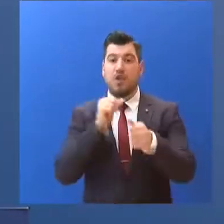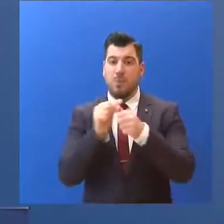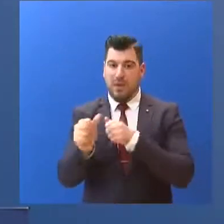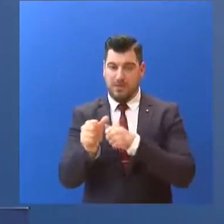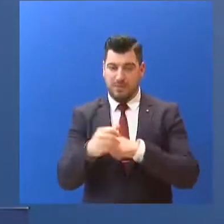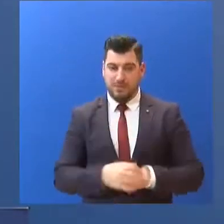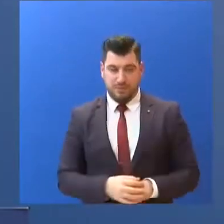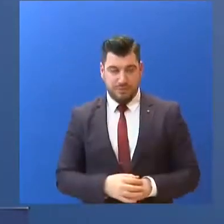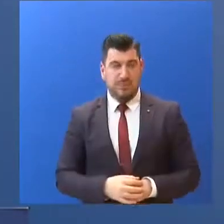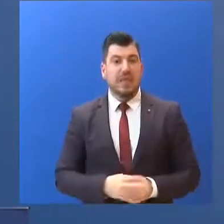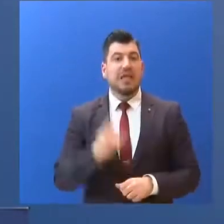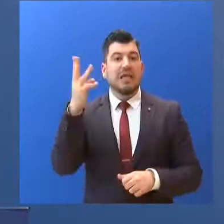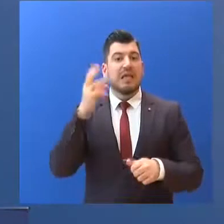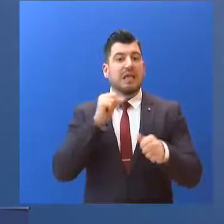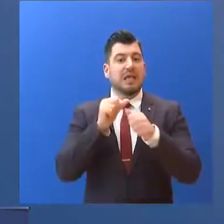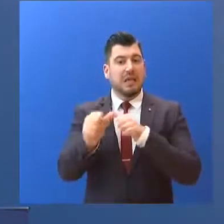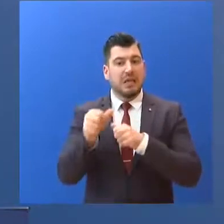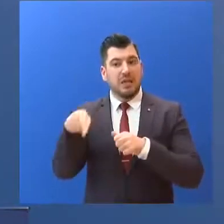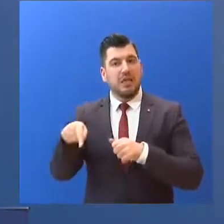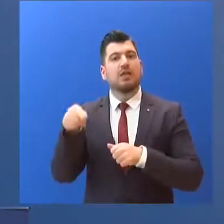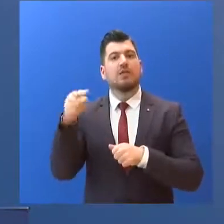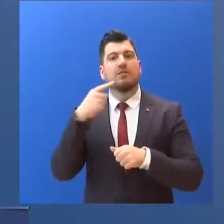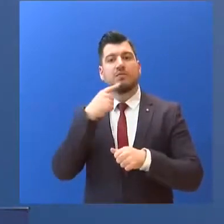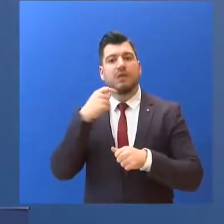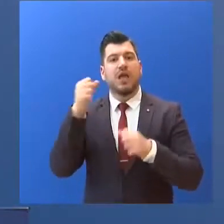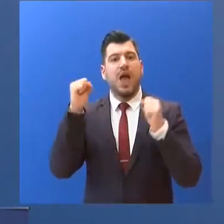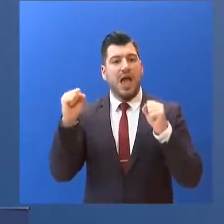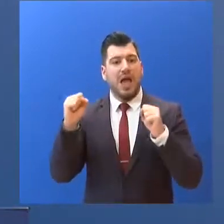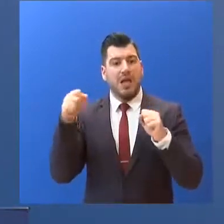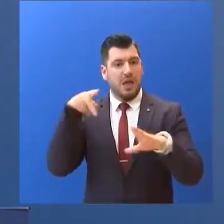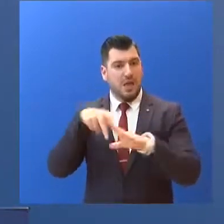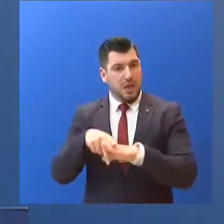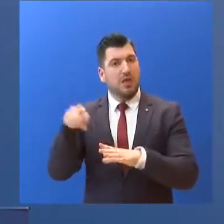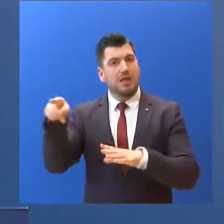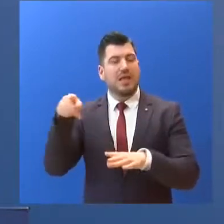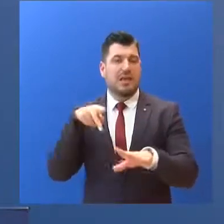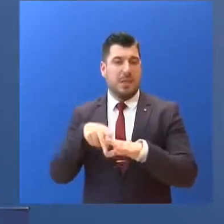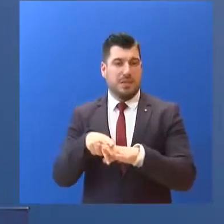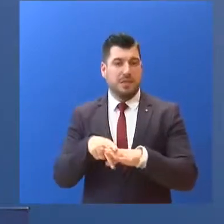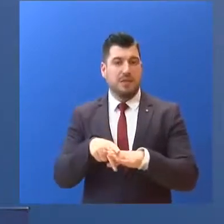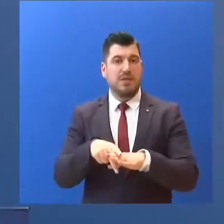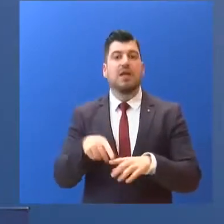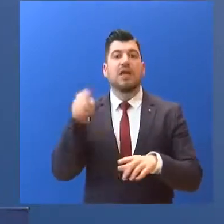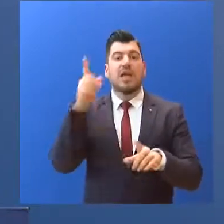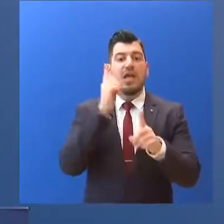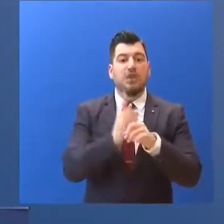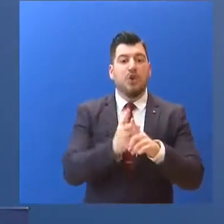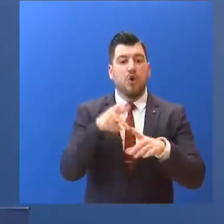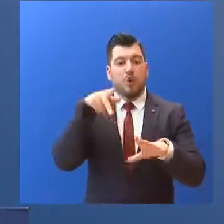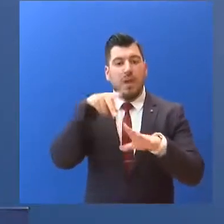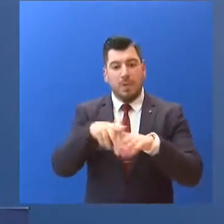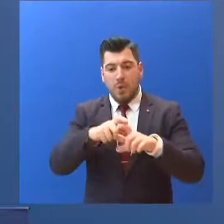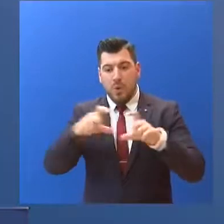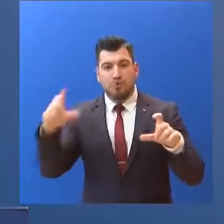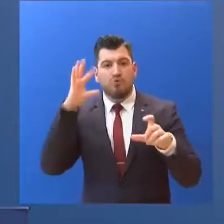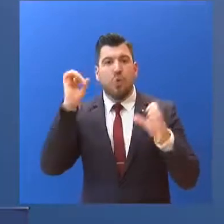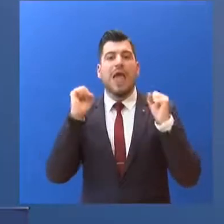δόσεων... για ενήμερα δάνεια σε τράπεζες. Δημιουργία εγκυδιωτικού ταμείου... για τη χρηματοδότηση επιχειρήσεων.